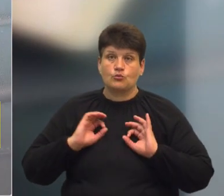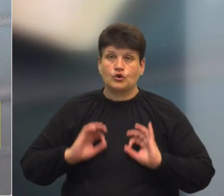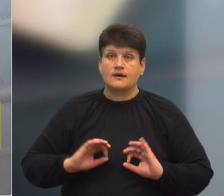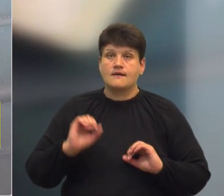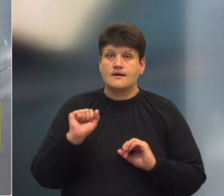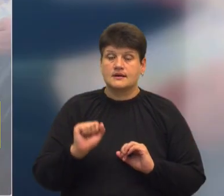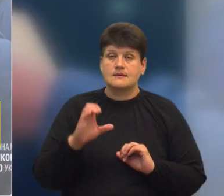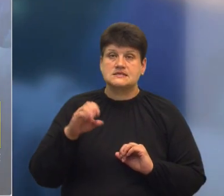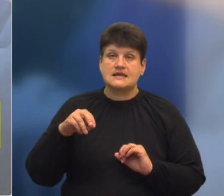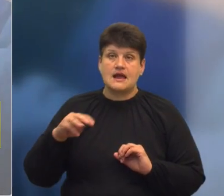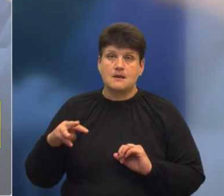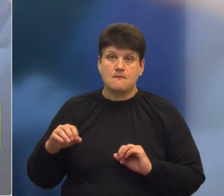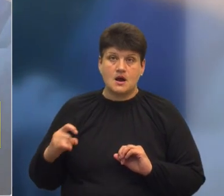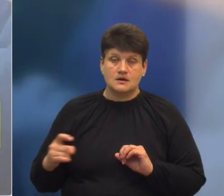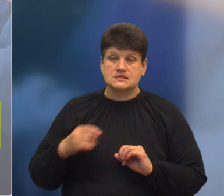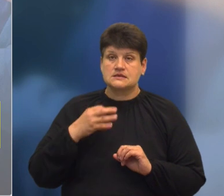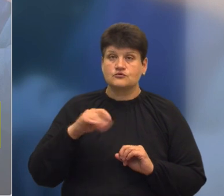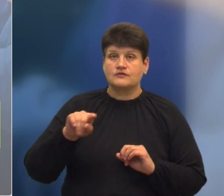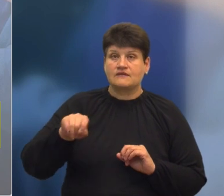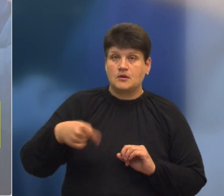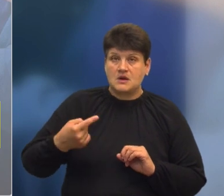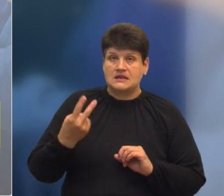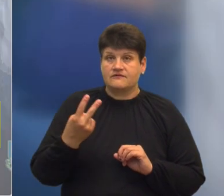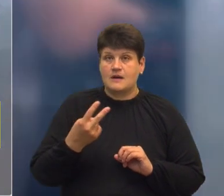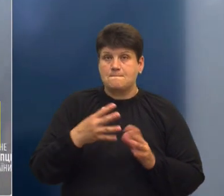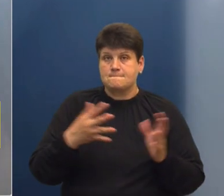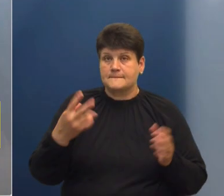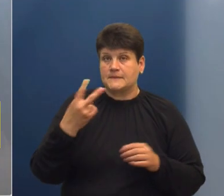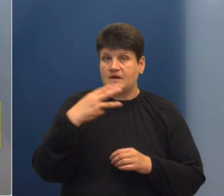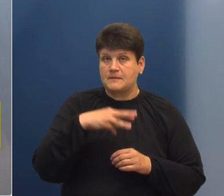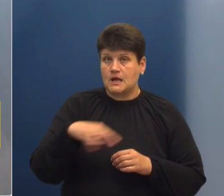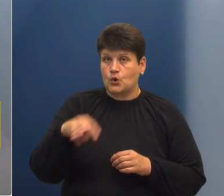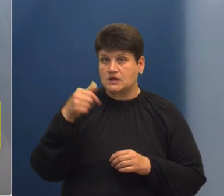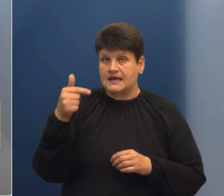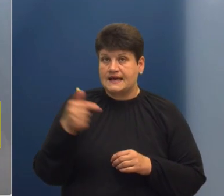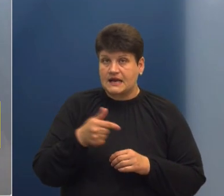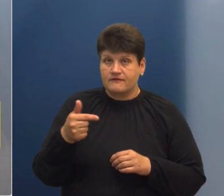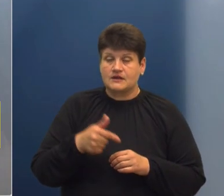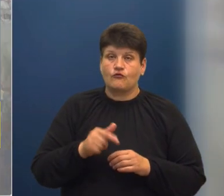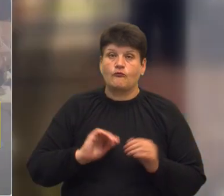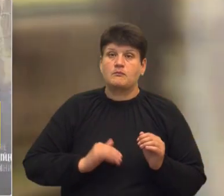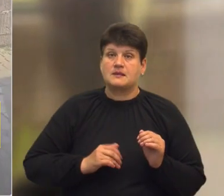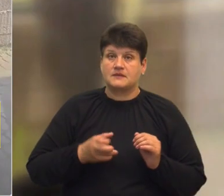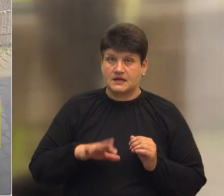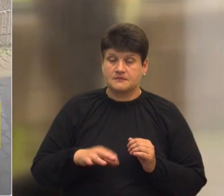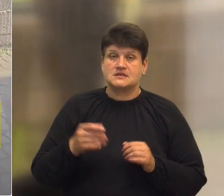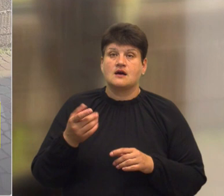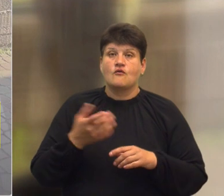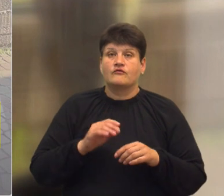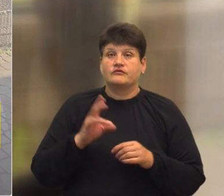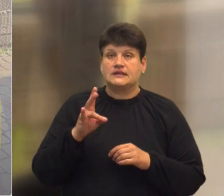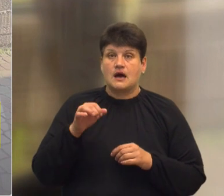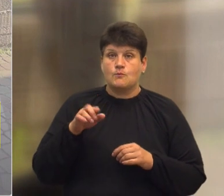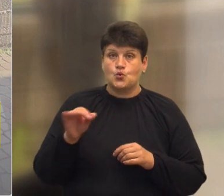Він розповів, посадовці вимагали понад 2 мільйони гривень у підприємця. На офіційному сайті НАБУ йдеться, що попередня